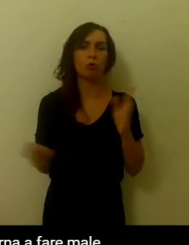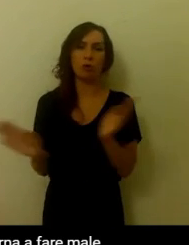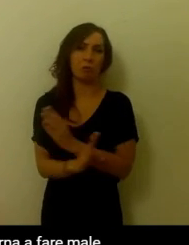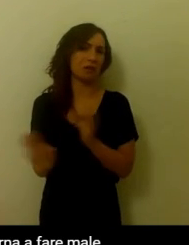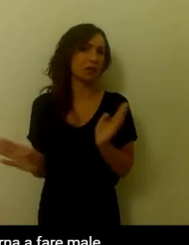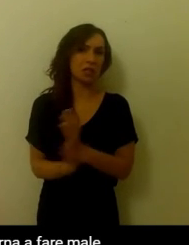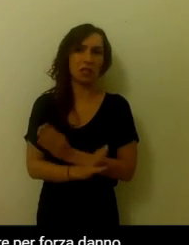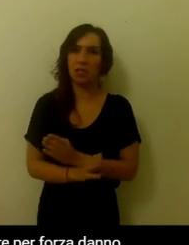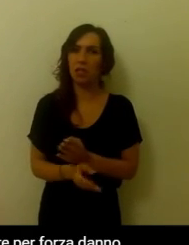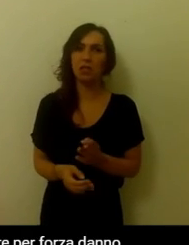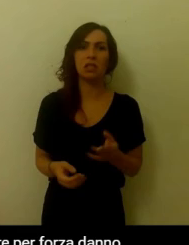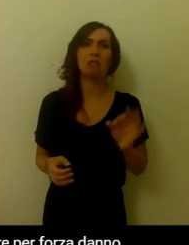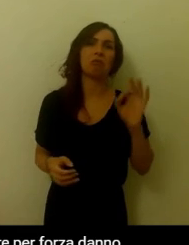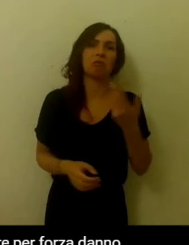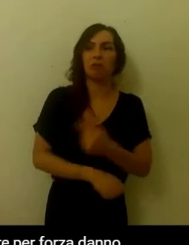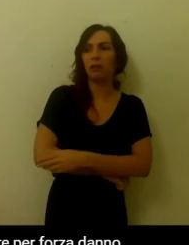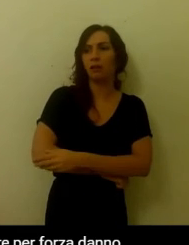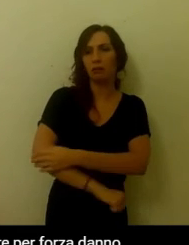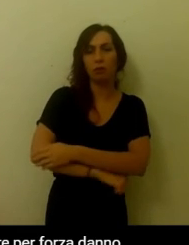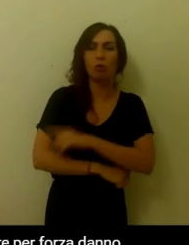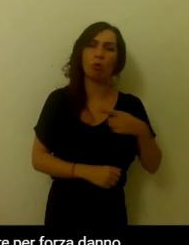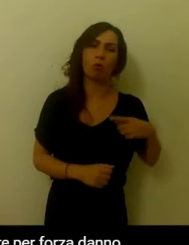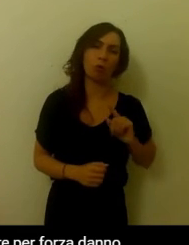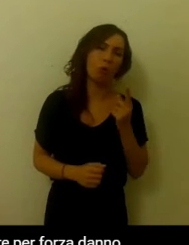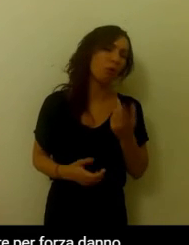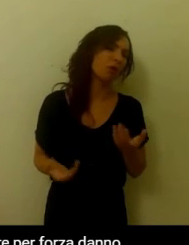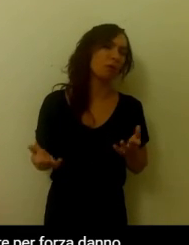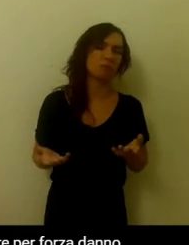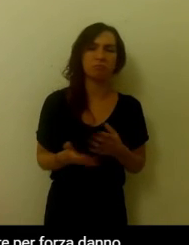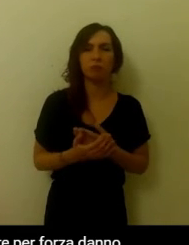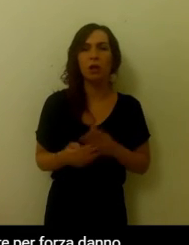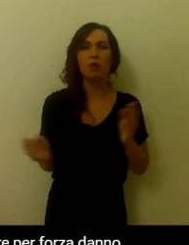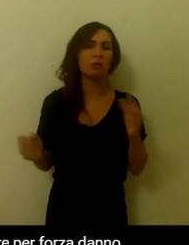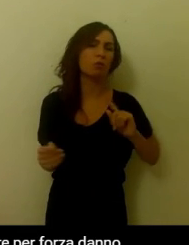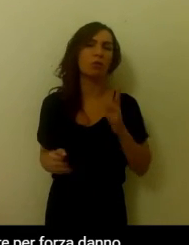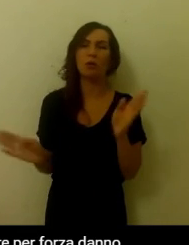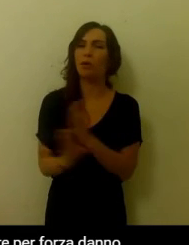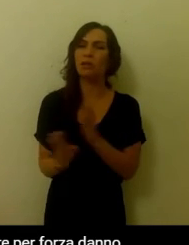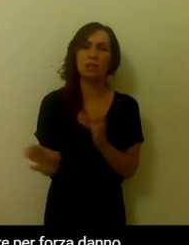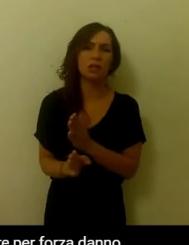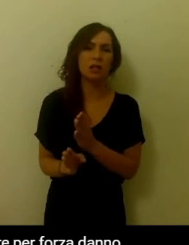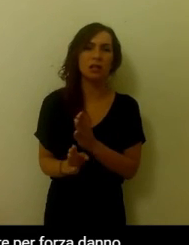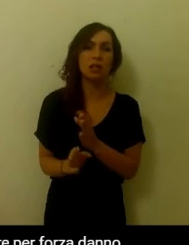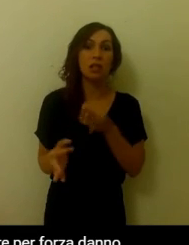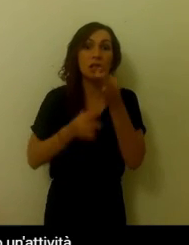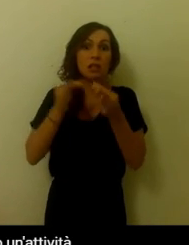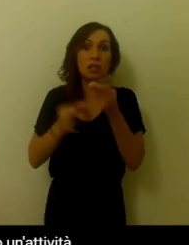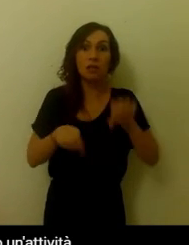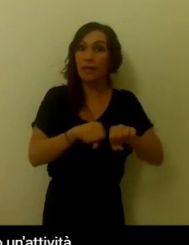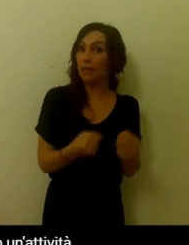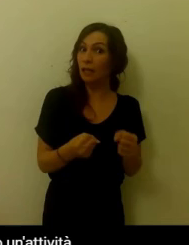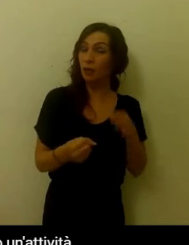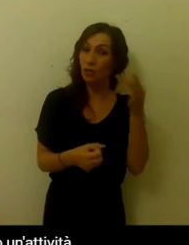ritorna a fare male dopo un danno, magari di anni. Dolore non vuol dire per forza danno.